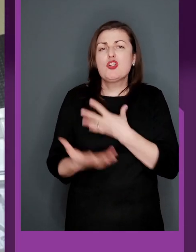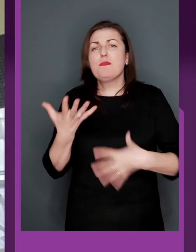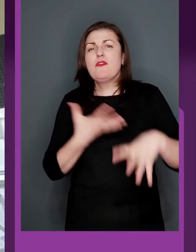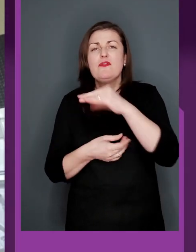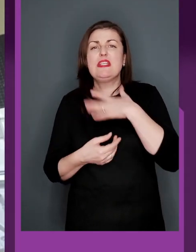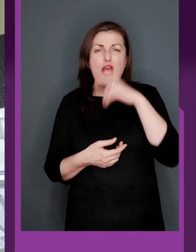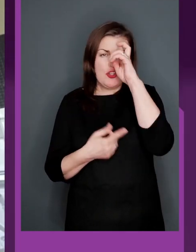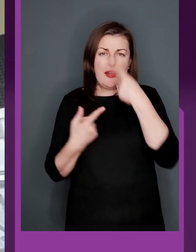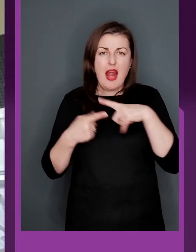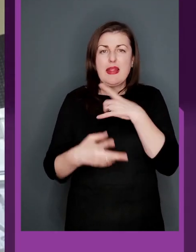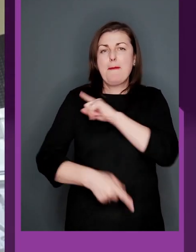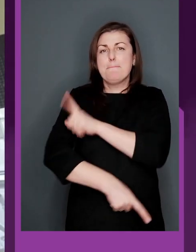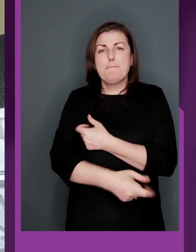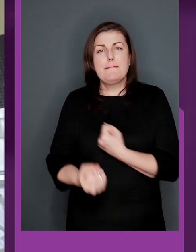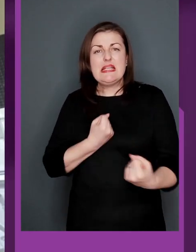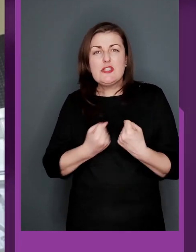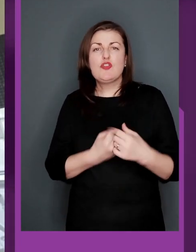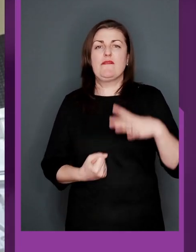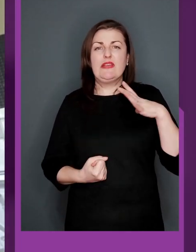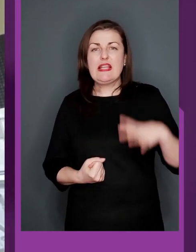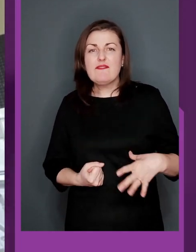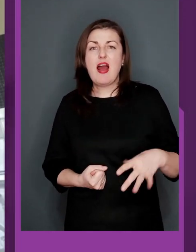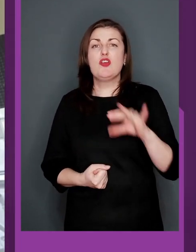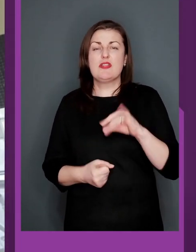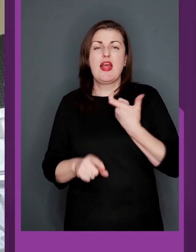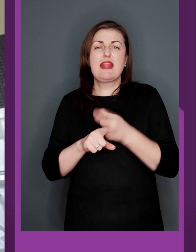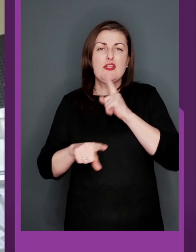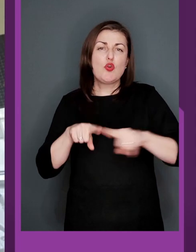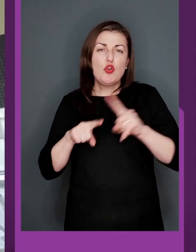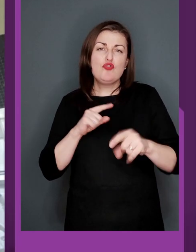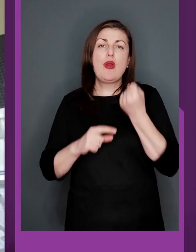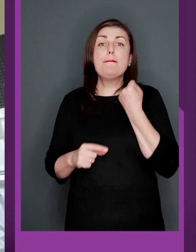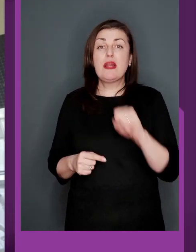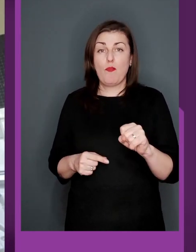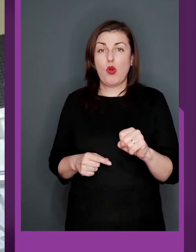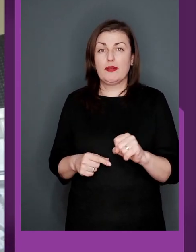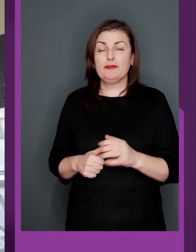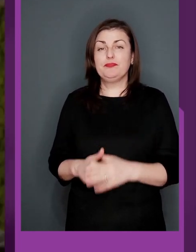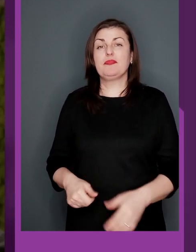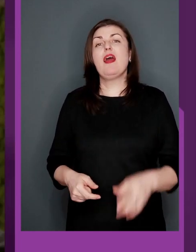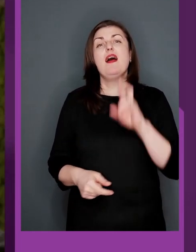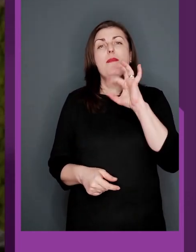бажаємо всій нашій країні міцності, витривалості і найскорішої перемоги.